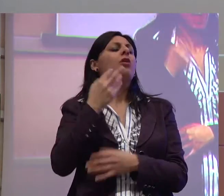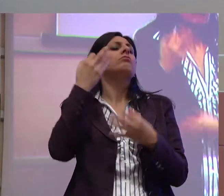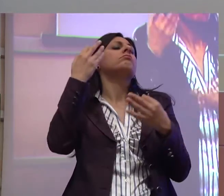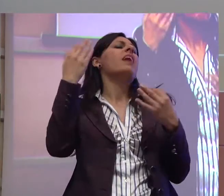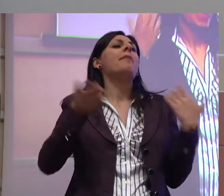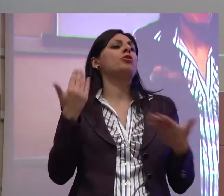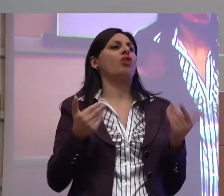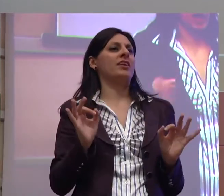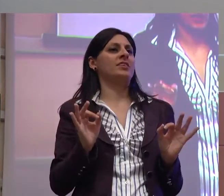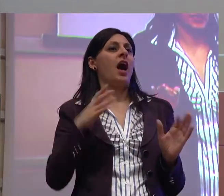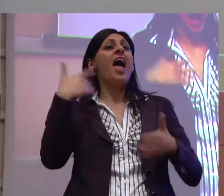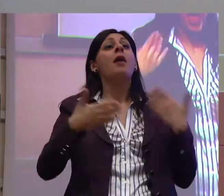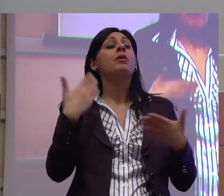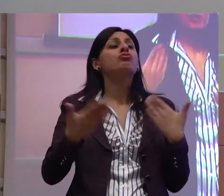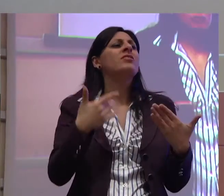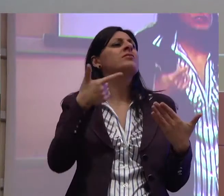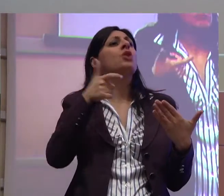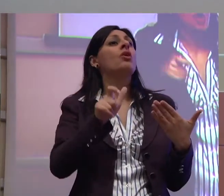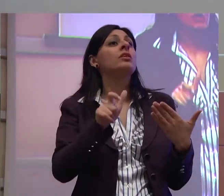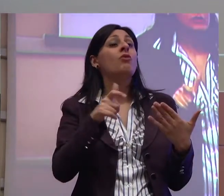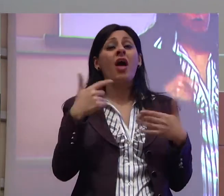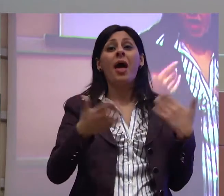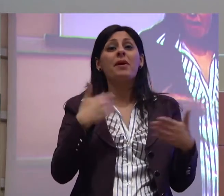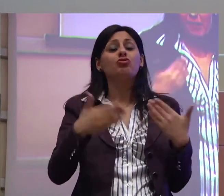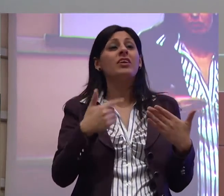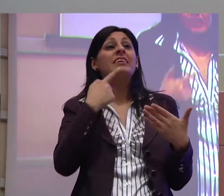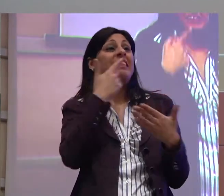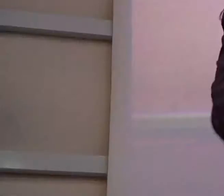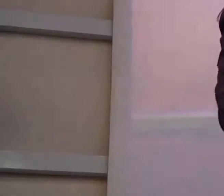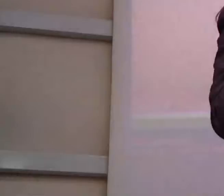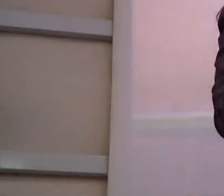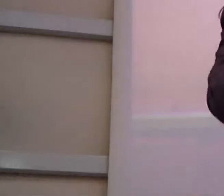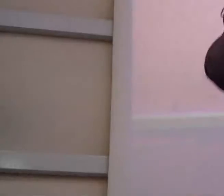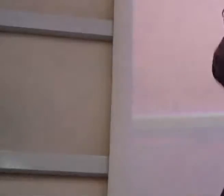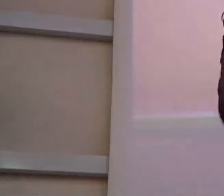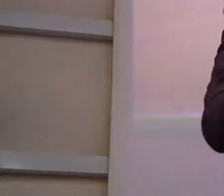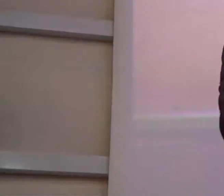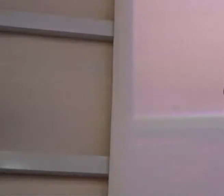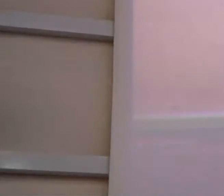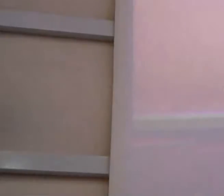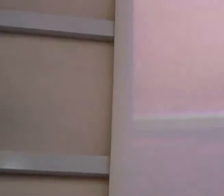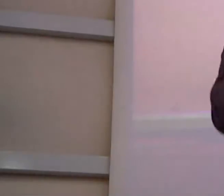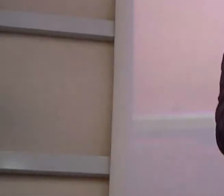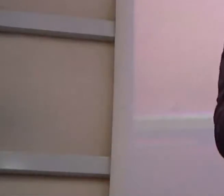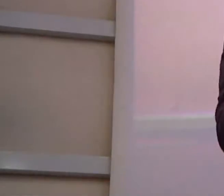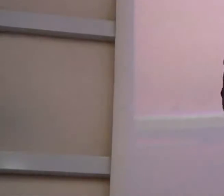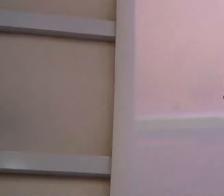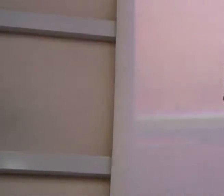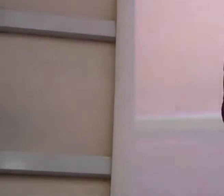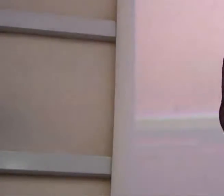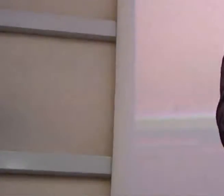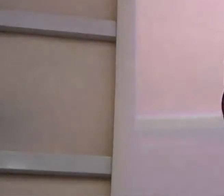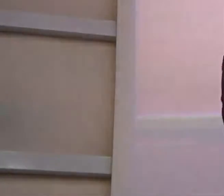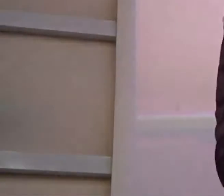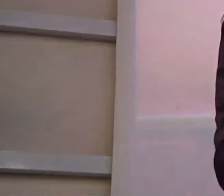un'emergenza che ha dei risvolti ancora più particolari per le persone con disabilità, ovvero quella dell'assenza di lavoro nel